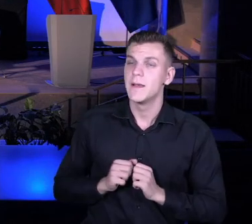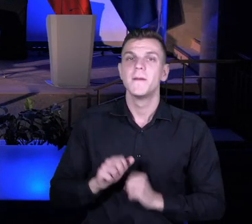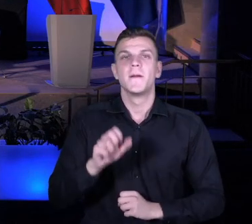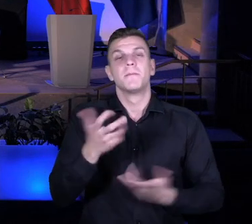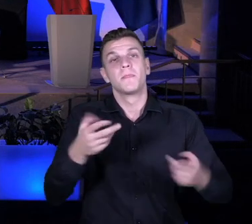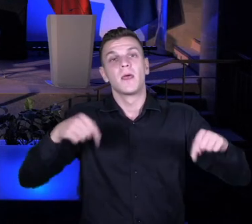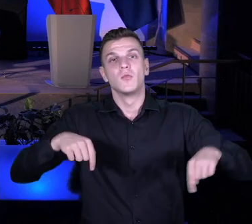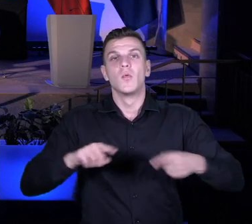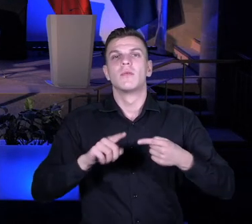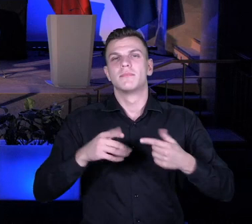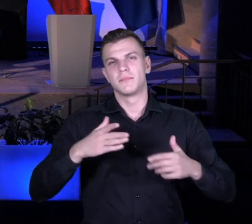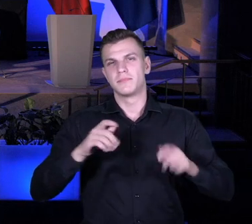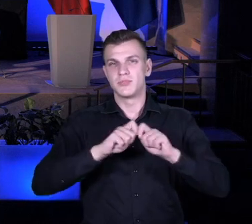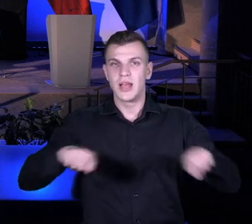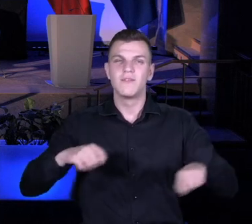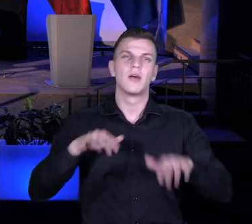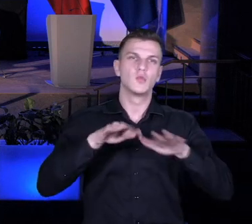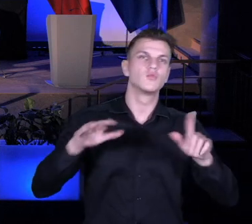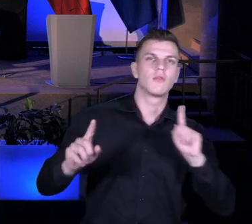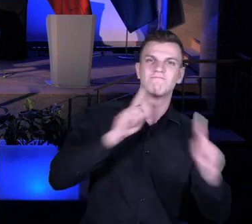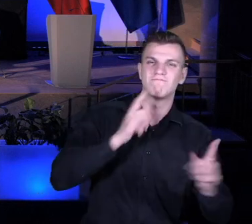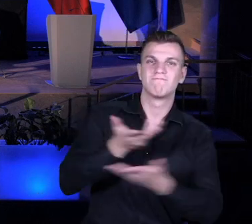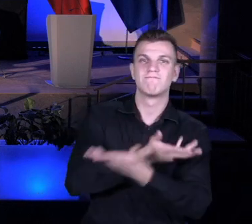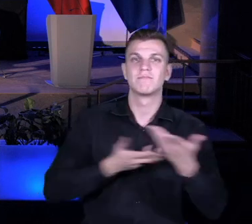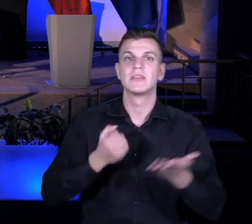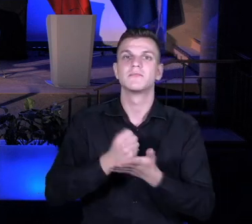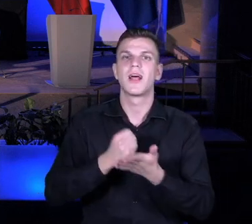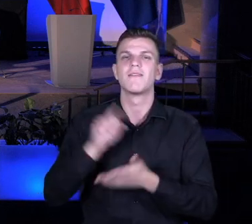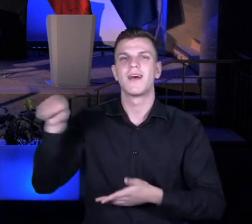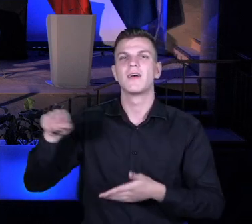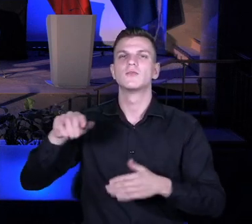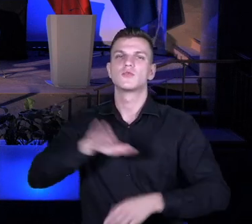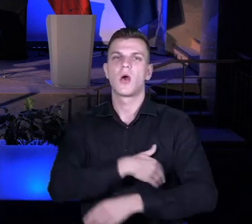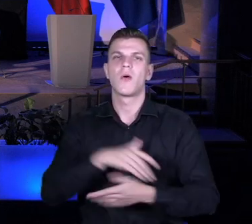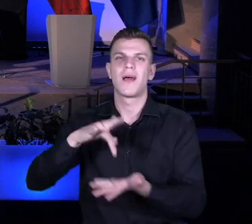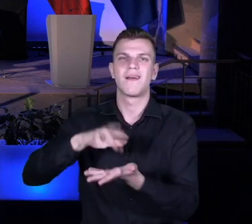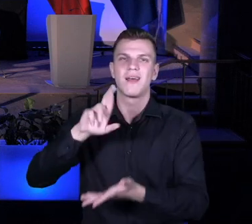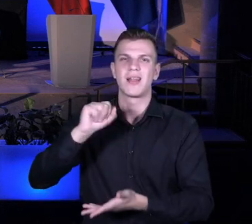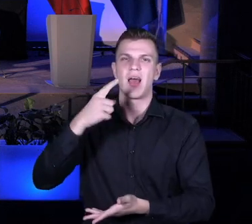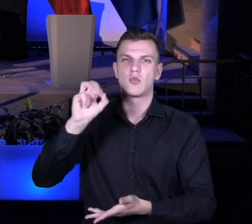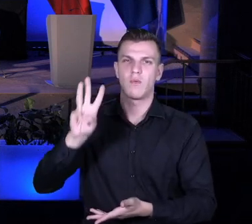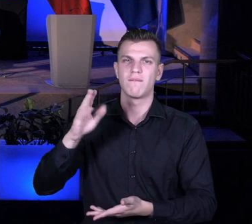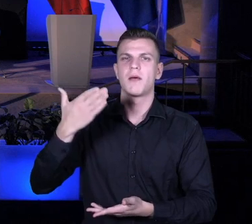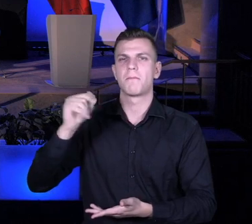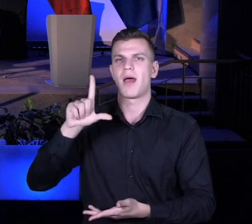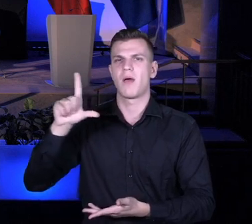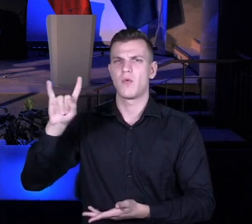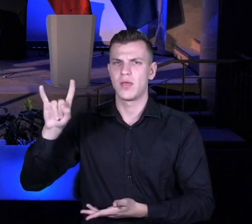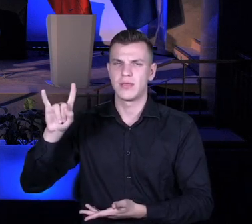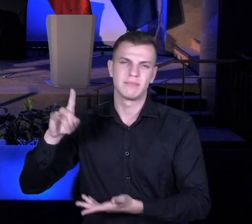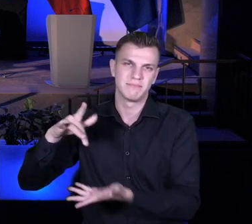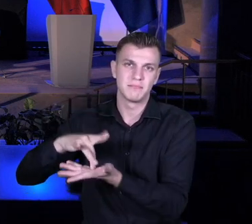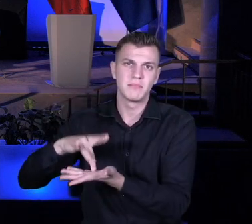bardzo często pytało pytanie, padało pytanie o szkołę w Radowie Małym, jak tam teraz jest i